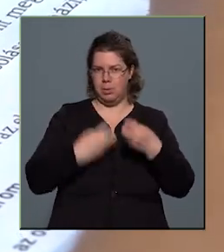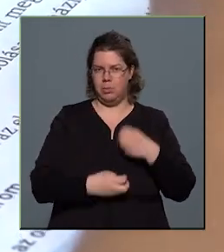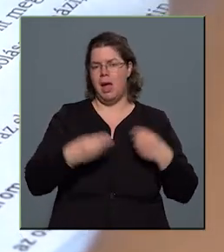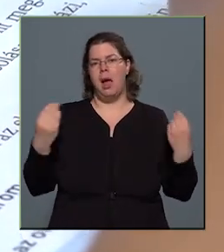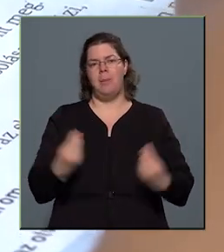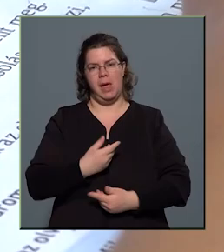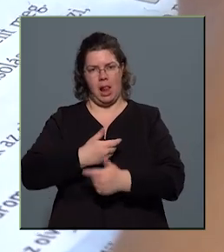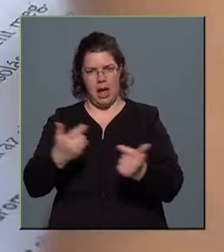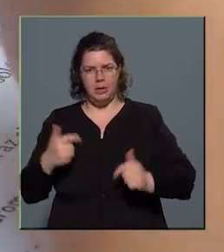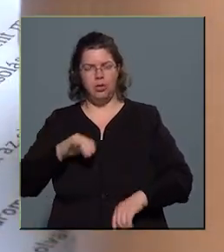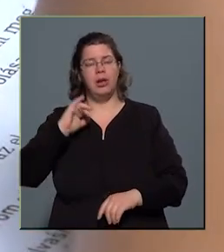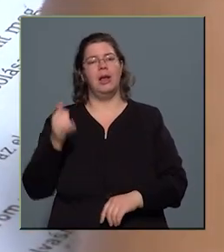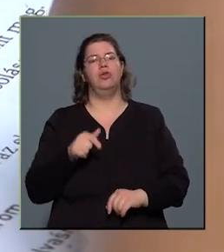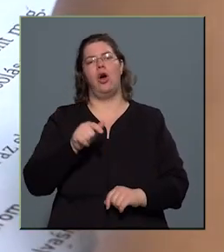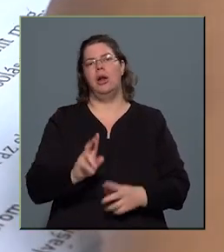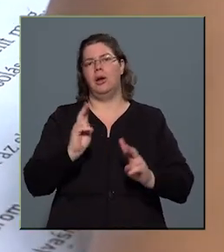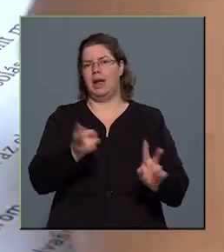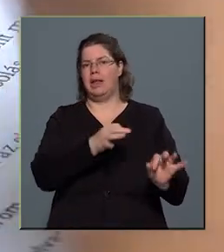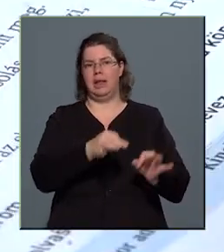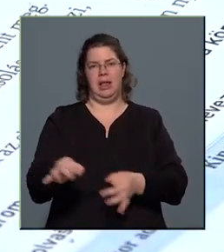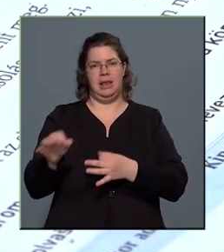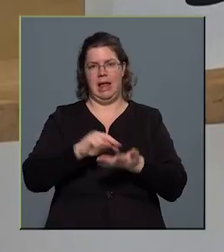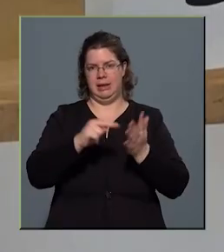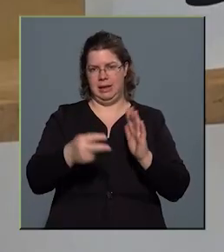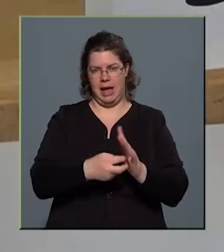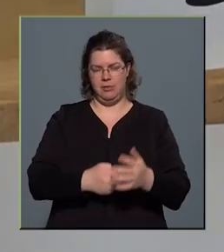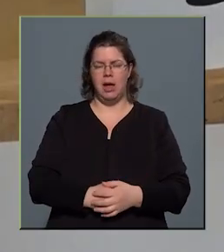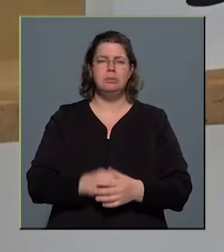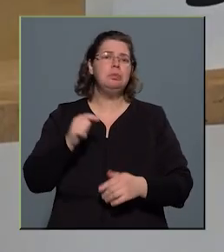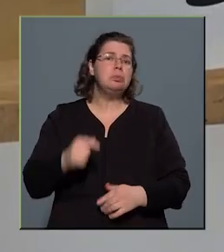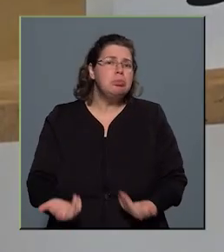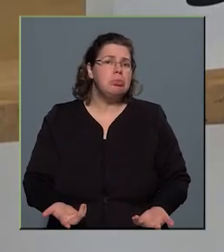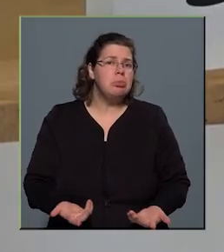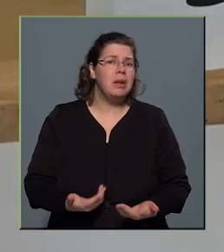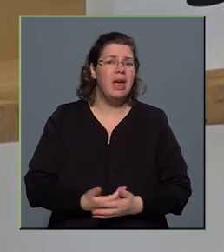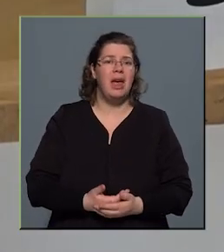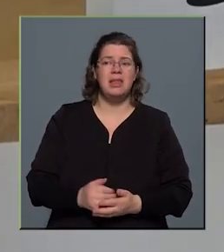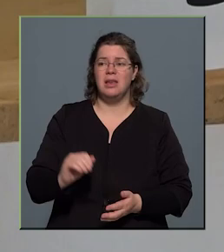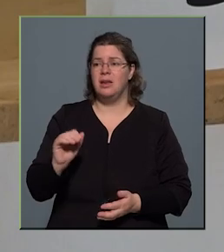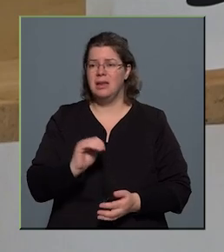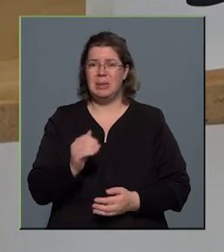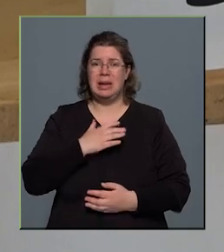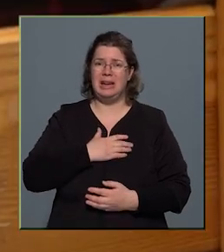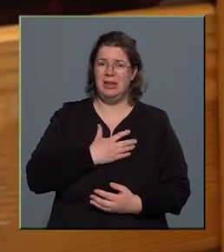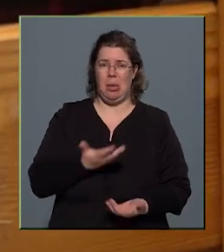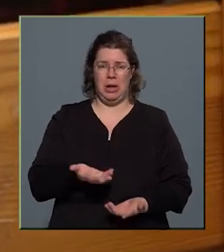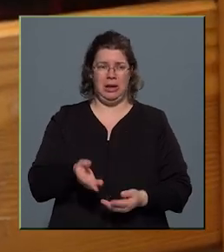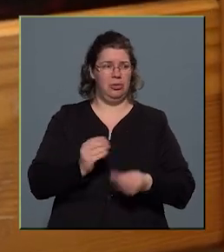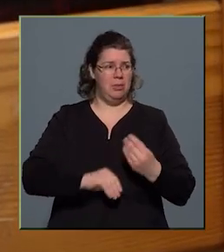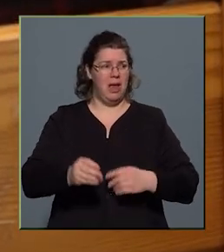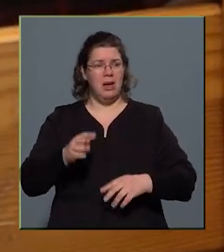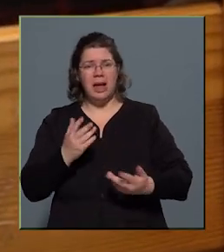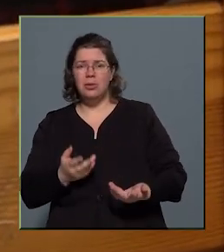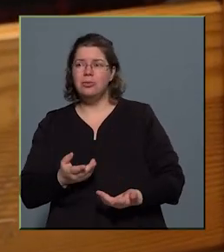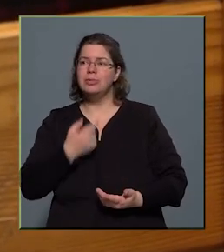a lehetőségek, és akkor arra kell készíteni egy tervet. Ez traumatikus egy gyerek számára, mert akárhogy hangsúlyozzuk, hogy